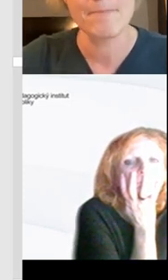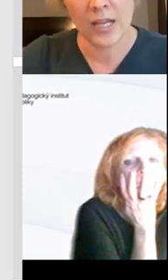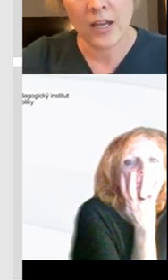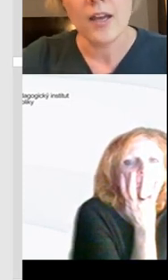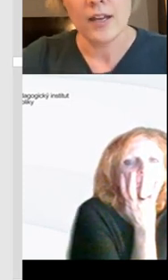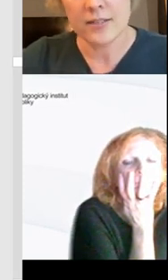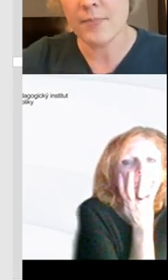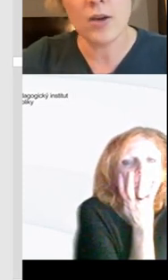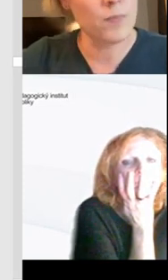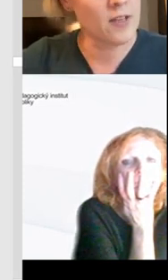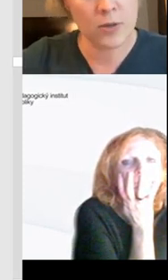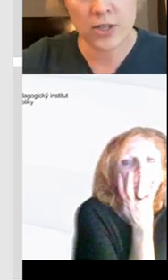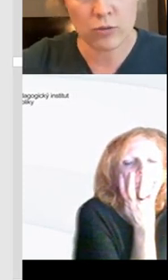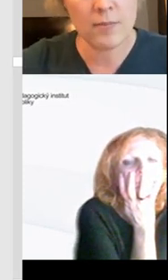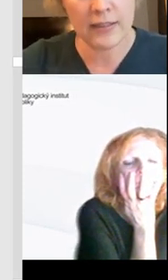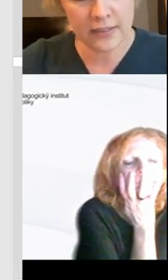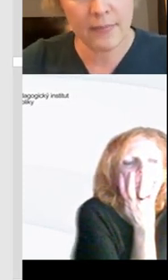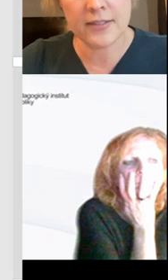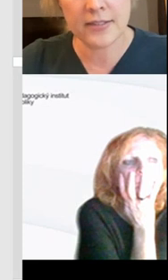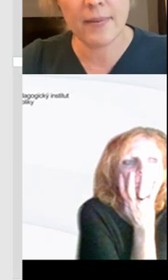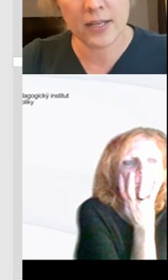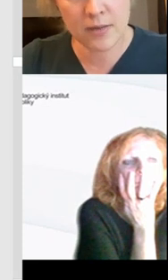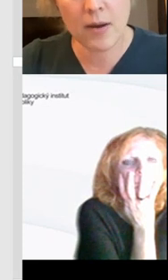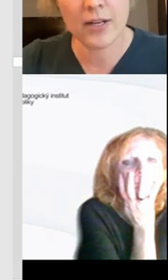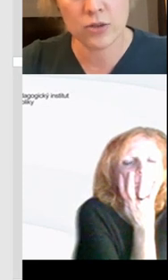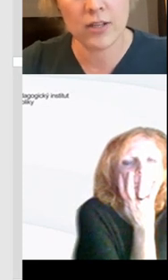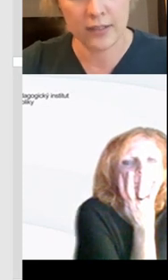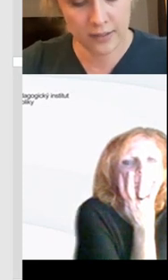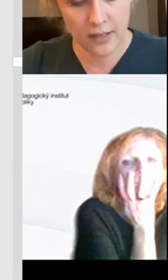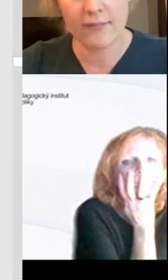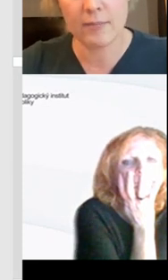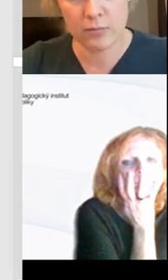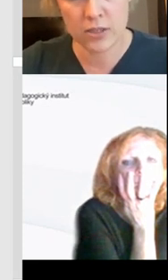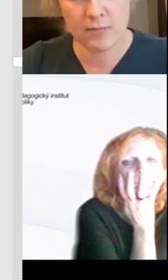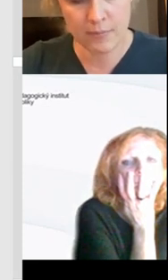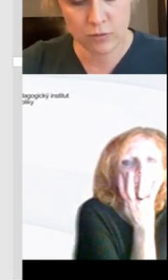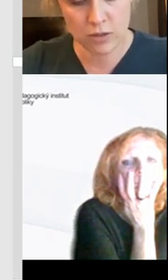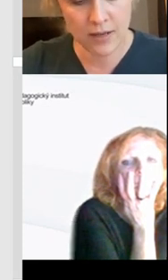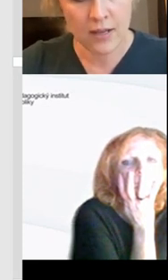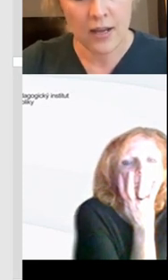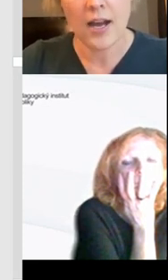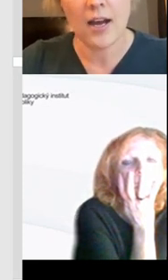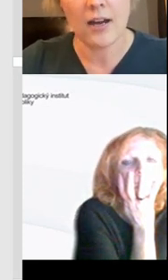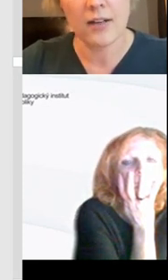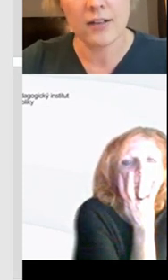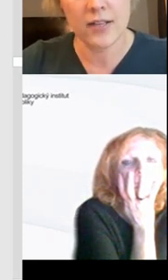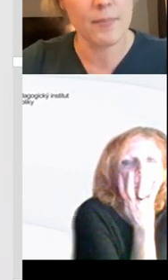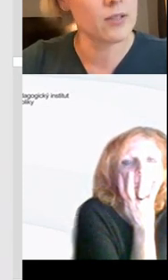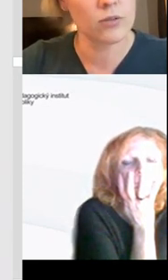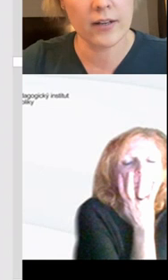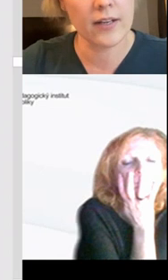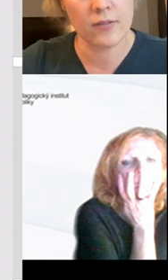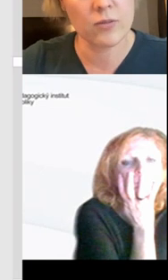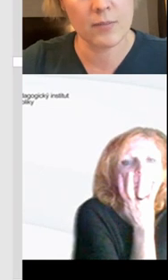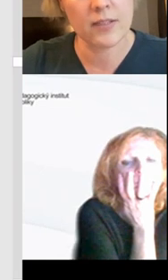ŠVP. Za mě je úplně v pořádku, že máte tematické plány. My je máme na škole taky a velmi dobře s nima pracujeme. A